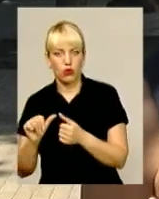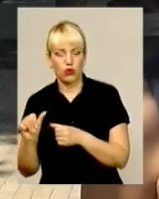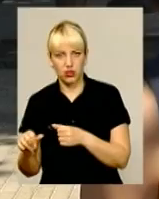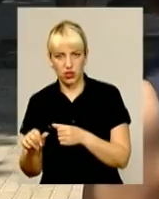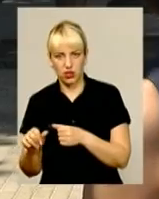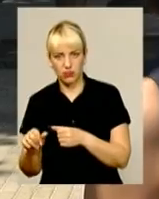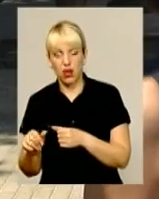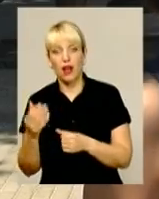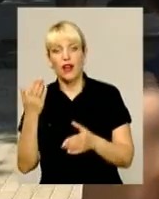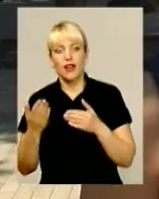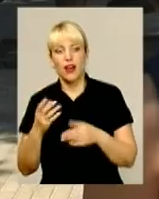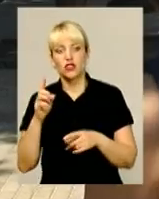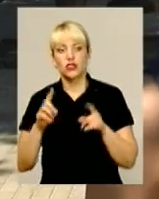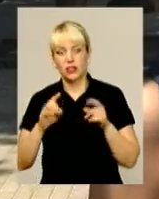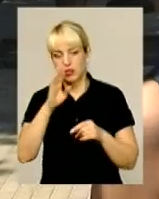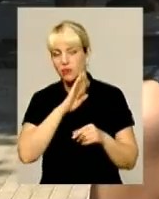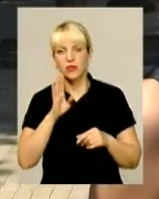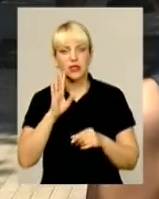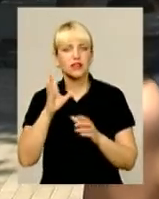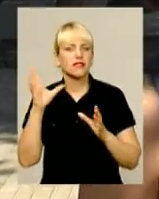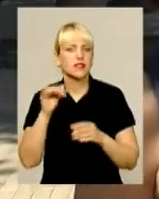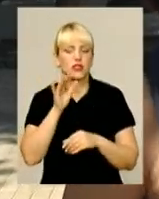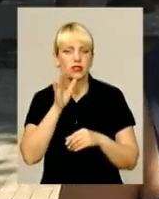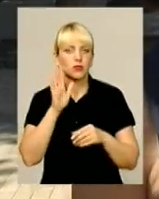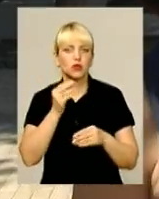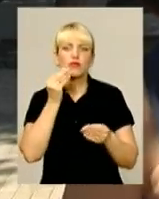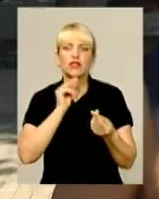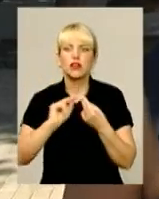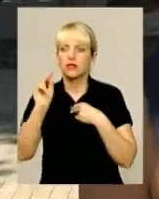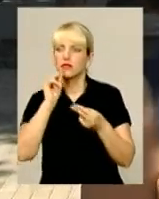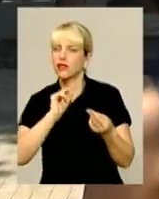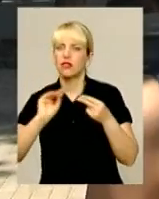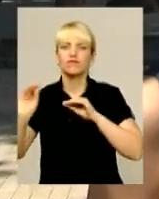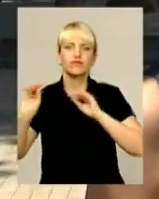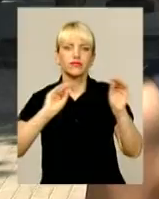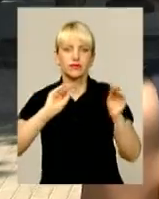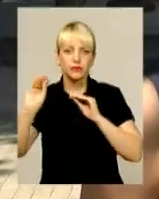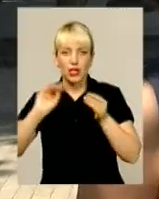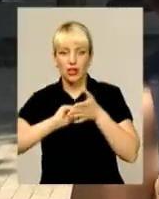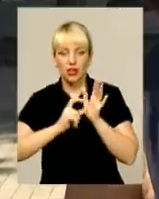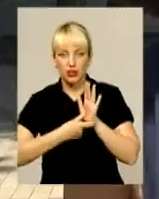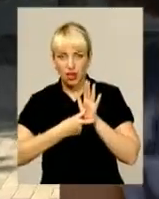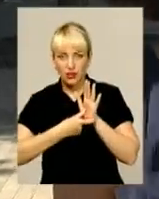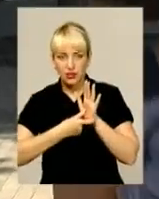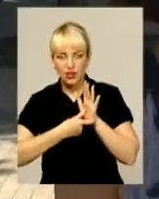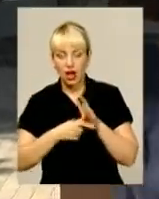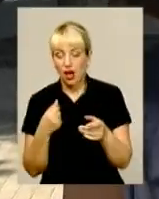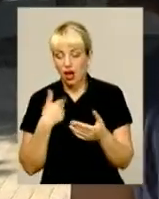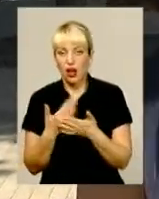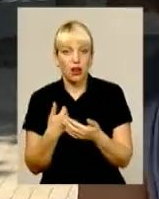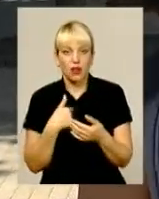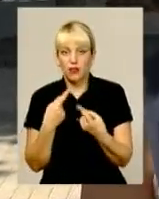ухоплені прагненням безкінечно вдосконалювати і вдосконалювати клас, а інші просто не